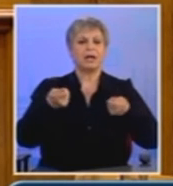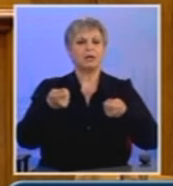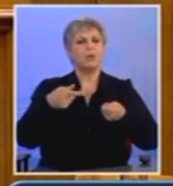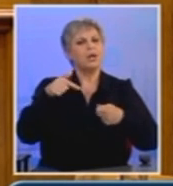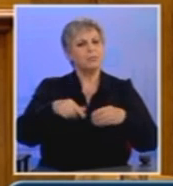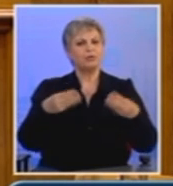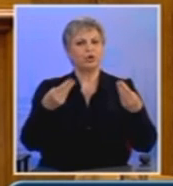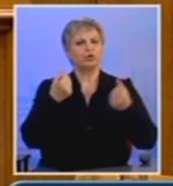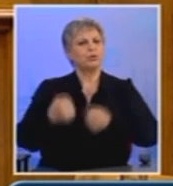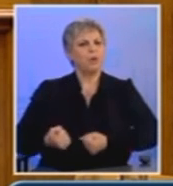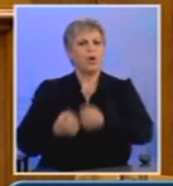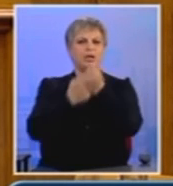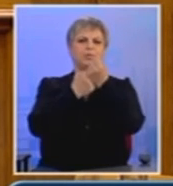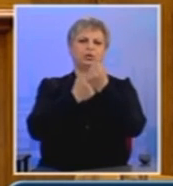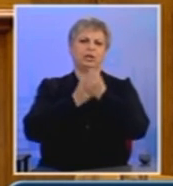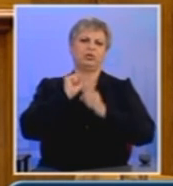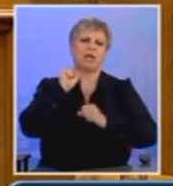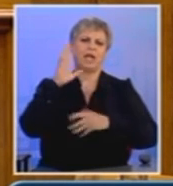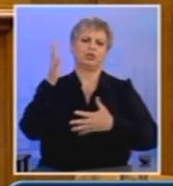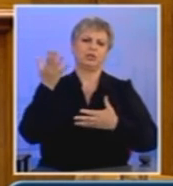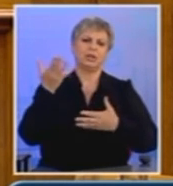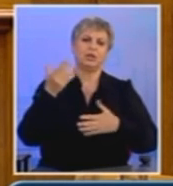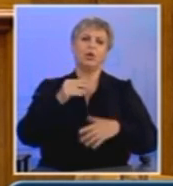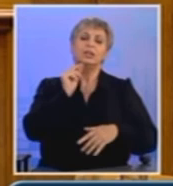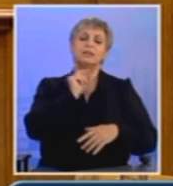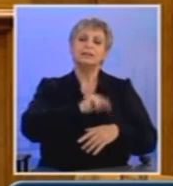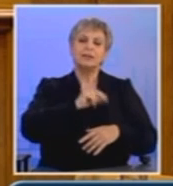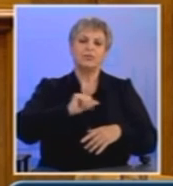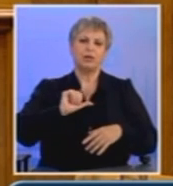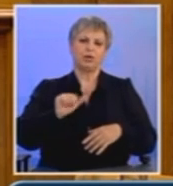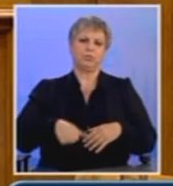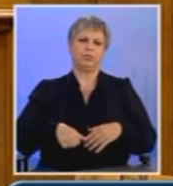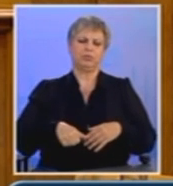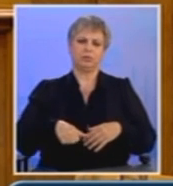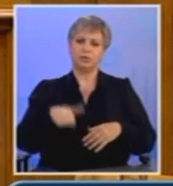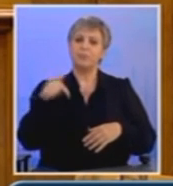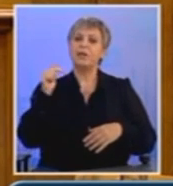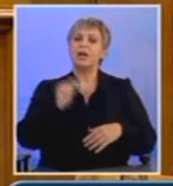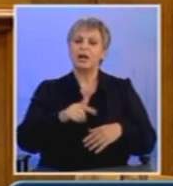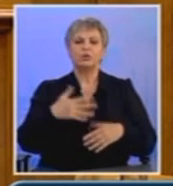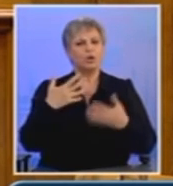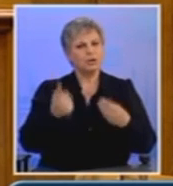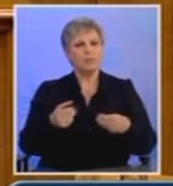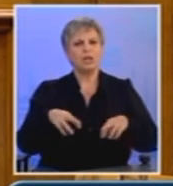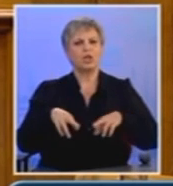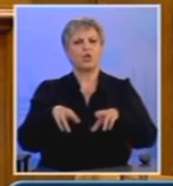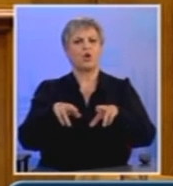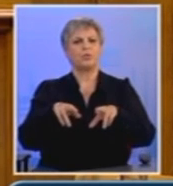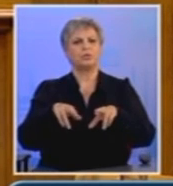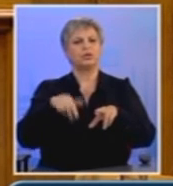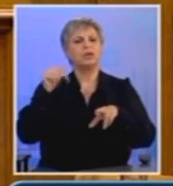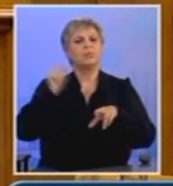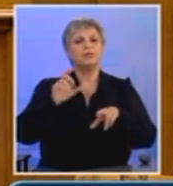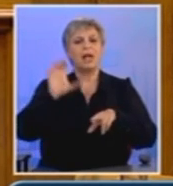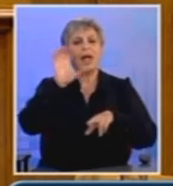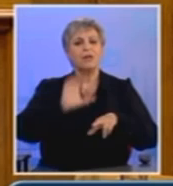λαοσυμφερόντων. Υπάρχει ο δρόμος που καταργεί πραγματικά τις δεσμεύσεις της Ευρωπαϊκής Ένωσης για την